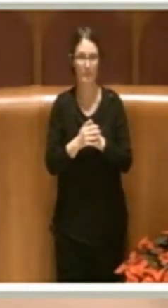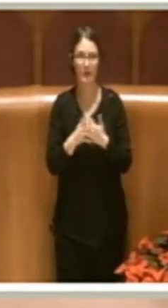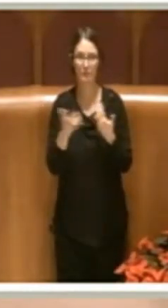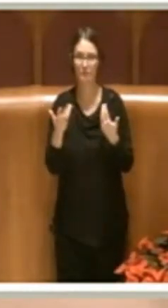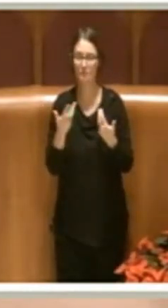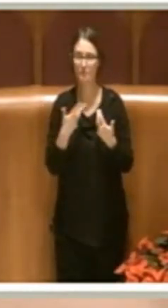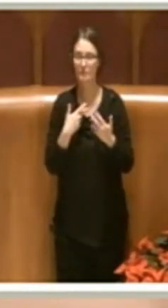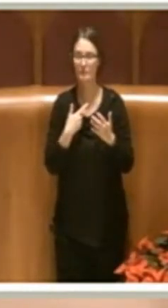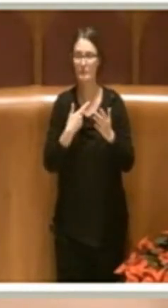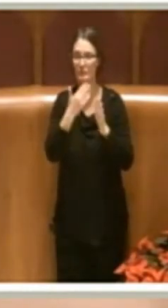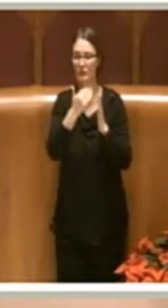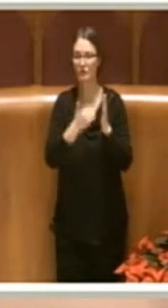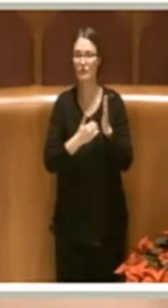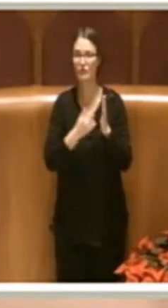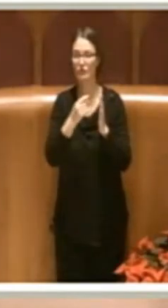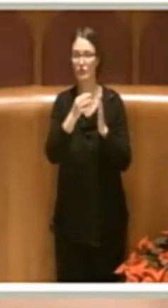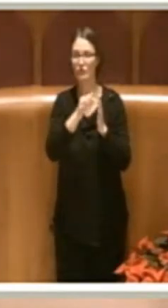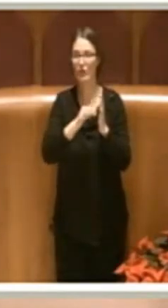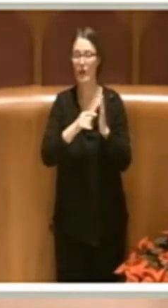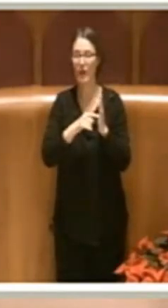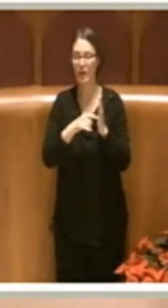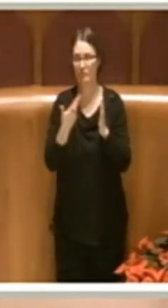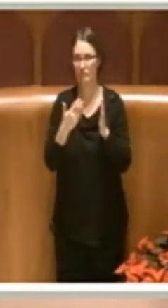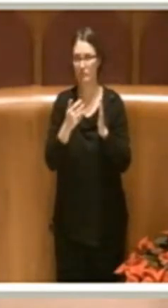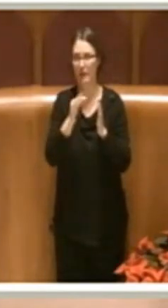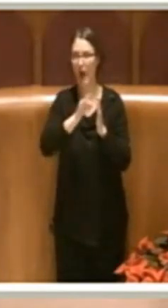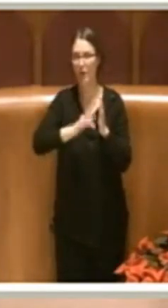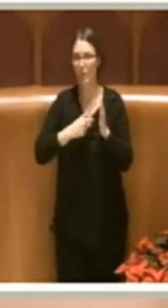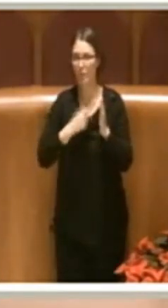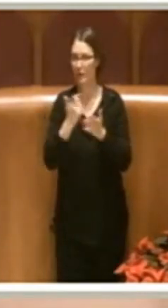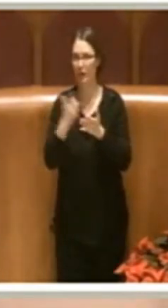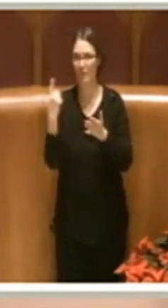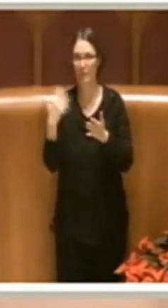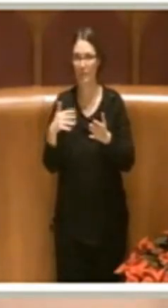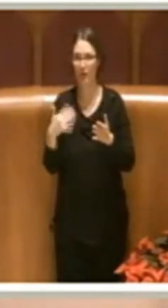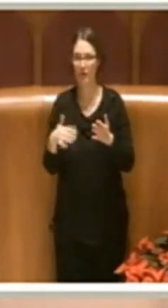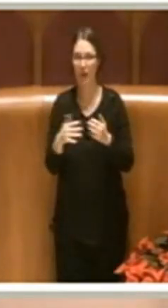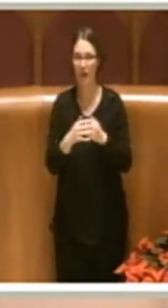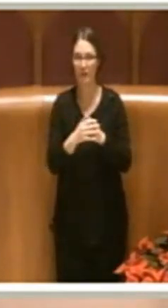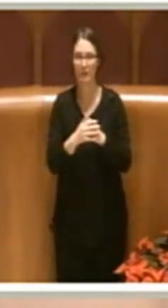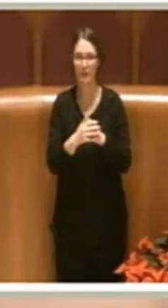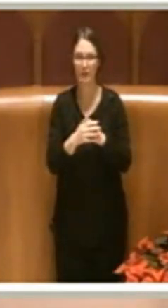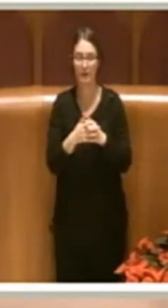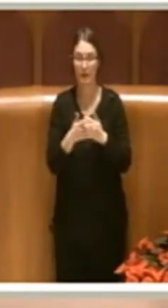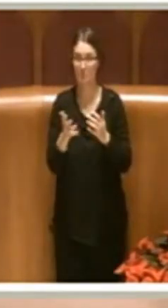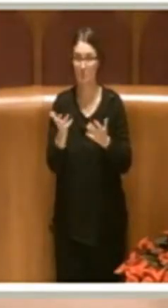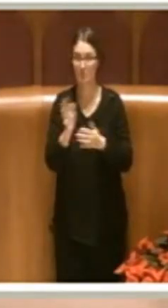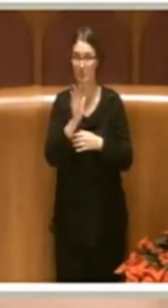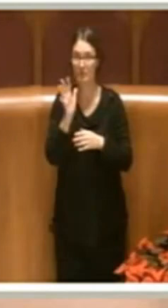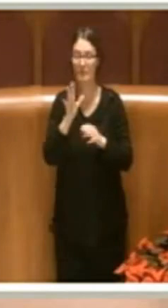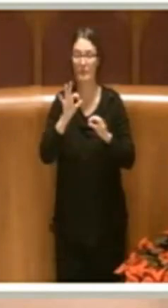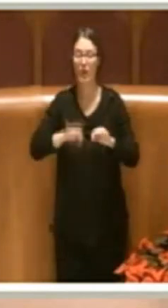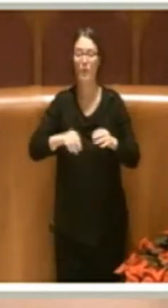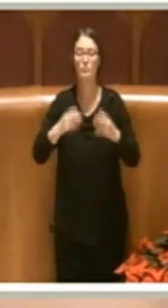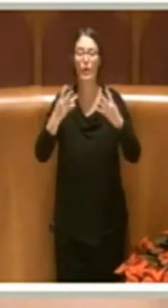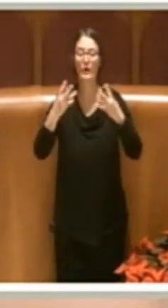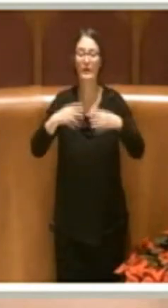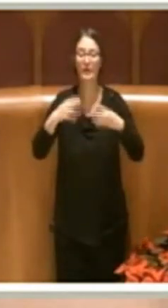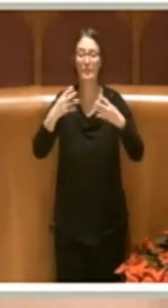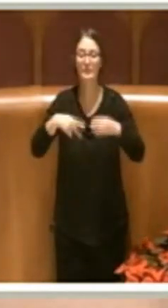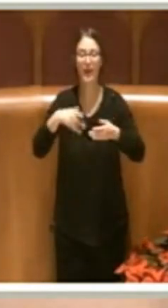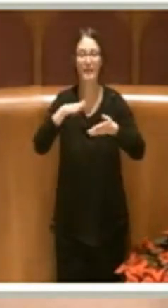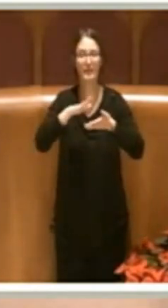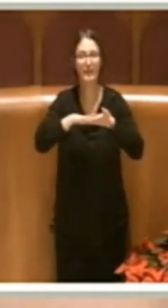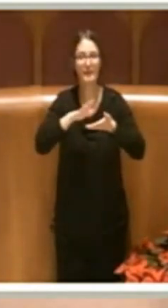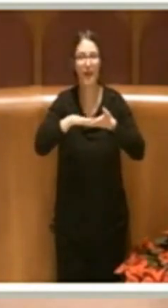concetti decisamente importanti. Innanzitutto che gli impianti di trattamento dei rifiuti che